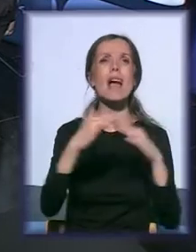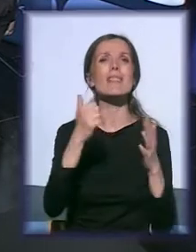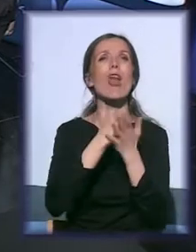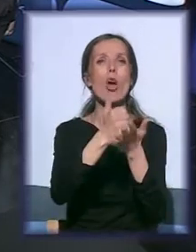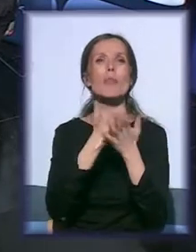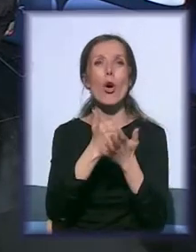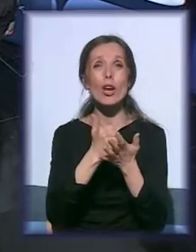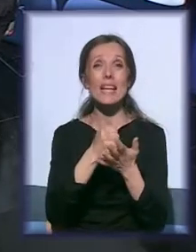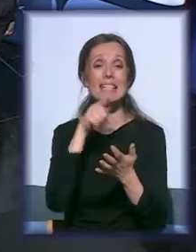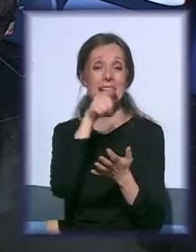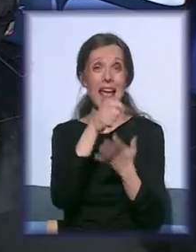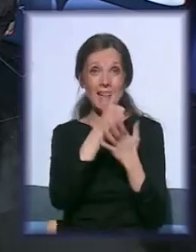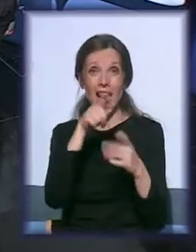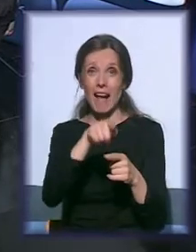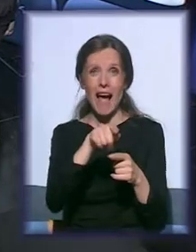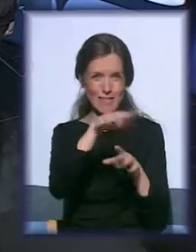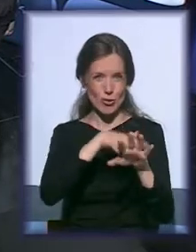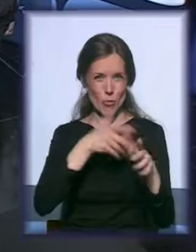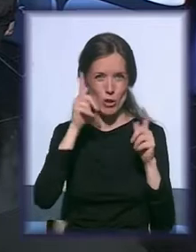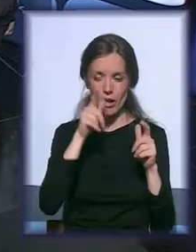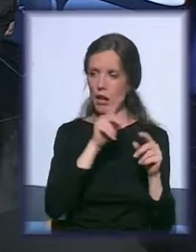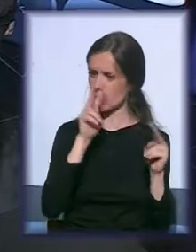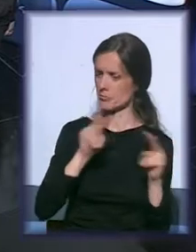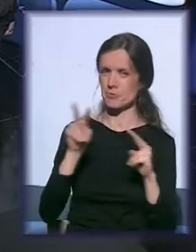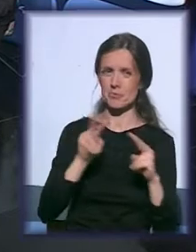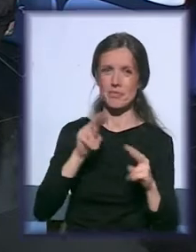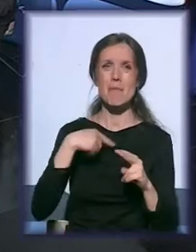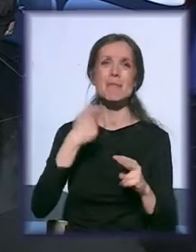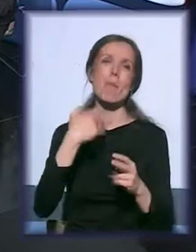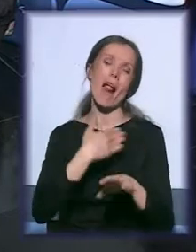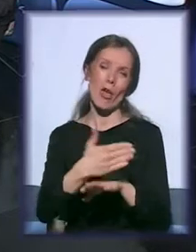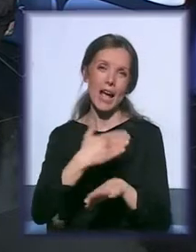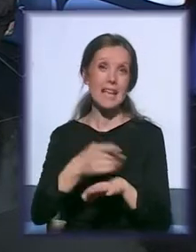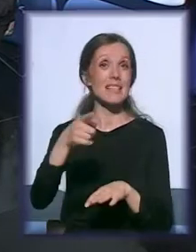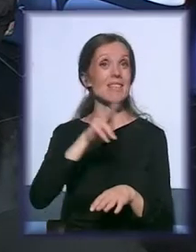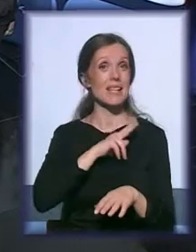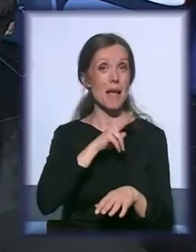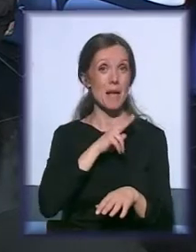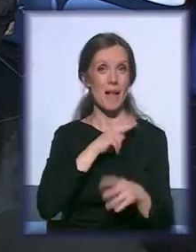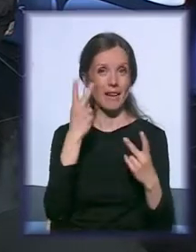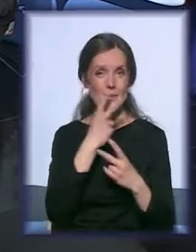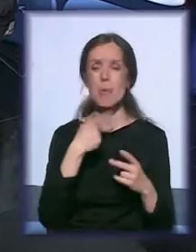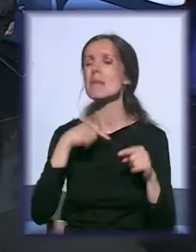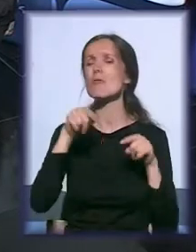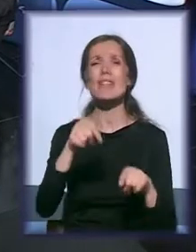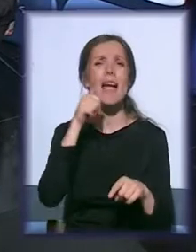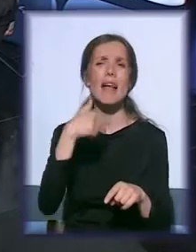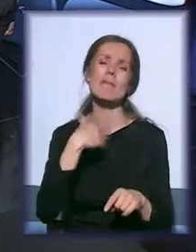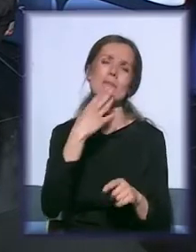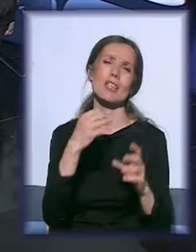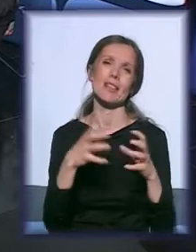Svi su zastajali kod nas. Mi smo malo kasnili. Vi ste imali razumevanja za to. Ali mi smo se taj dan predivno družili.